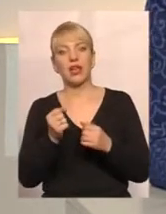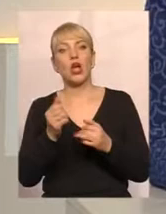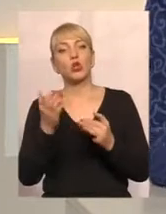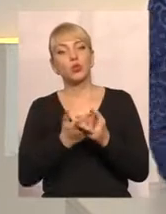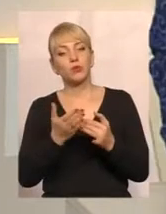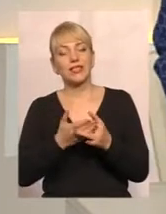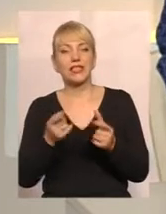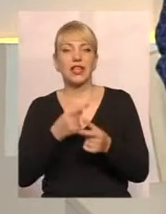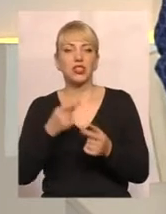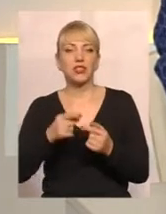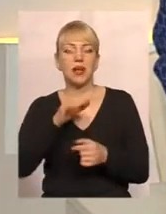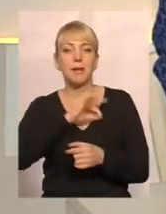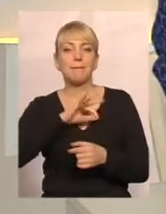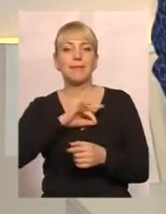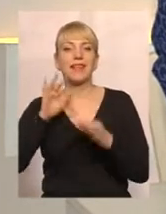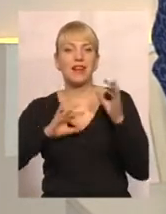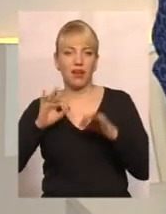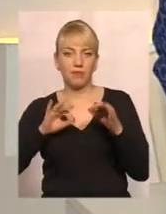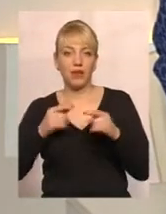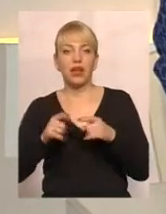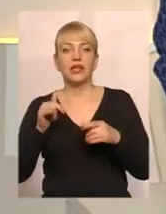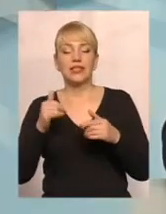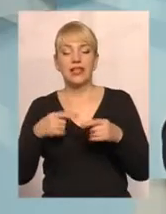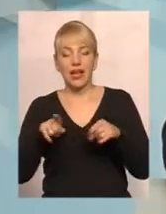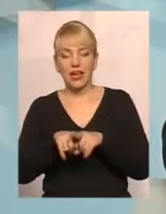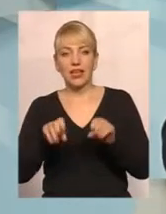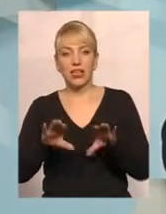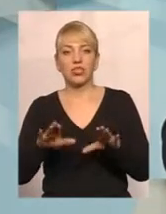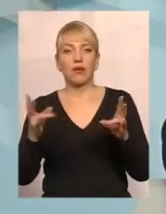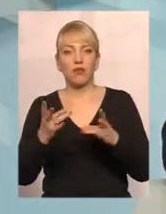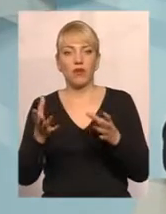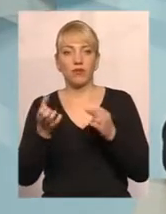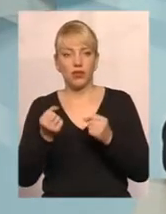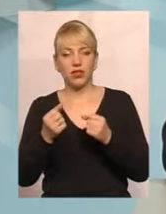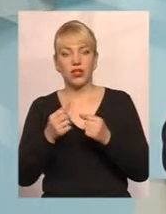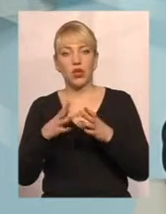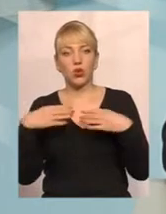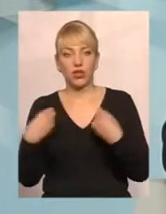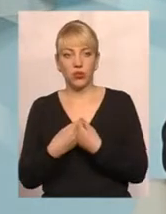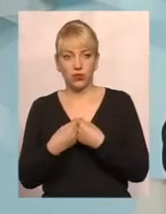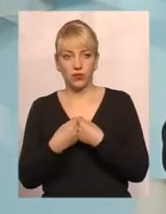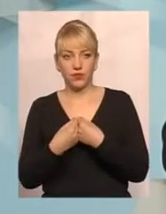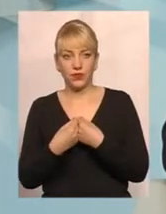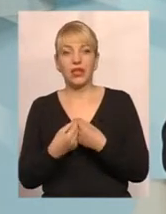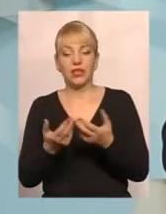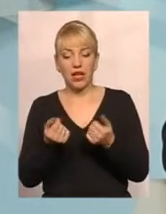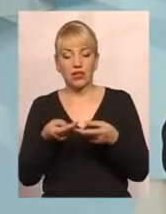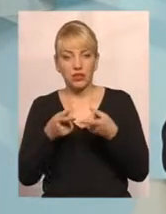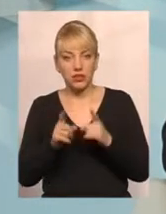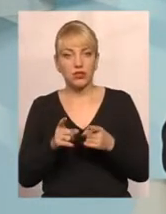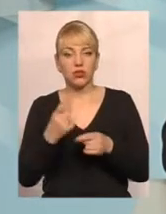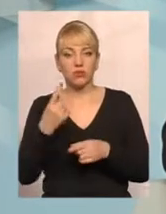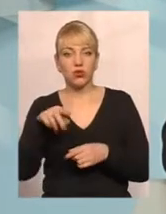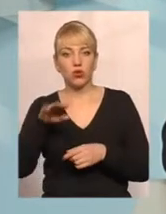за сплату комунальних послуг? Однозначно, що рішення має бути прийнято родиною. Да, дійсно, з 1